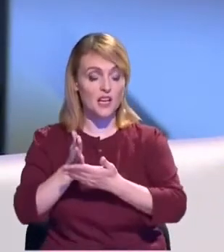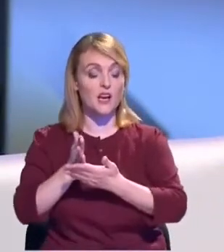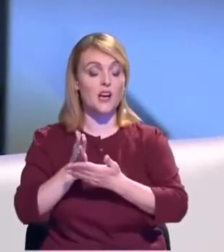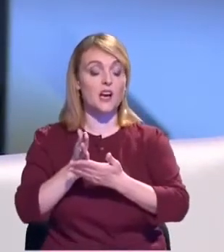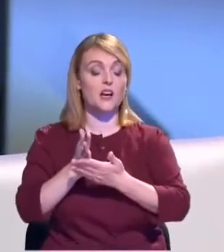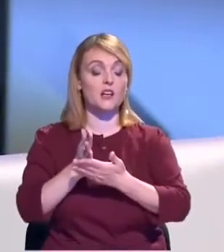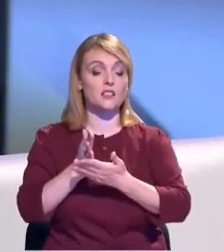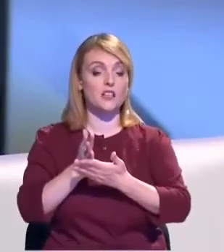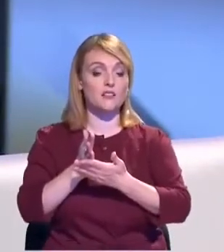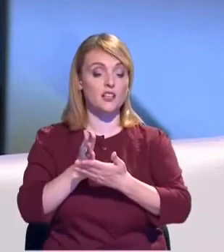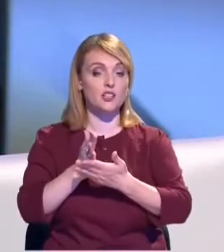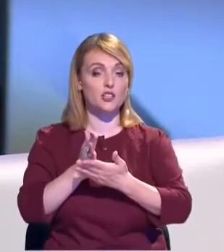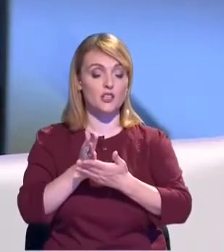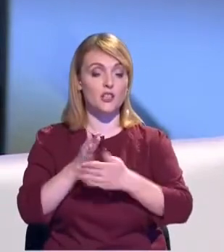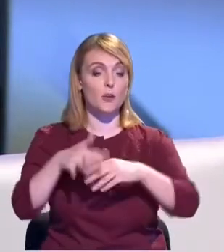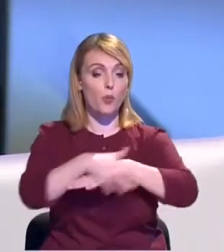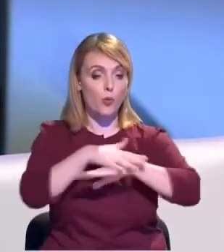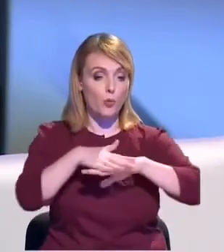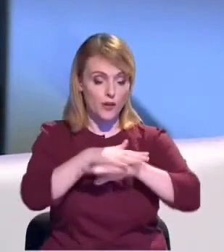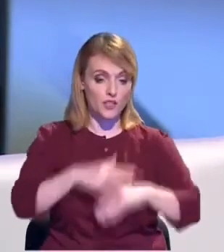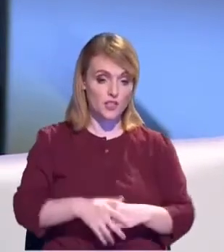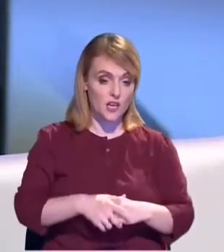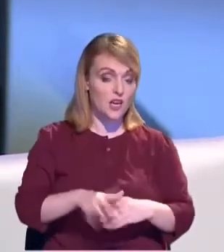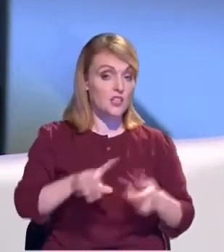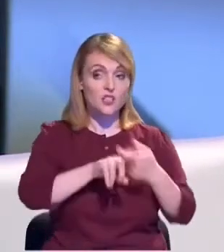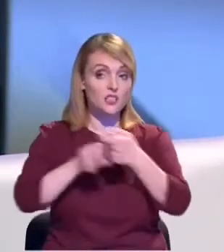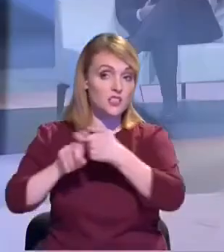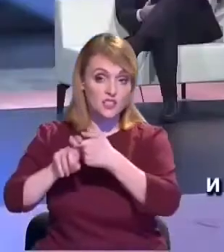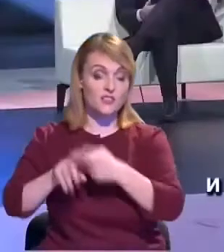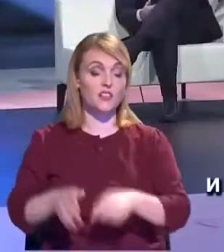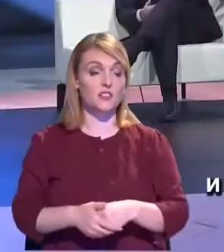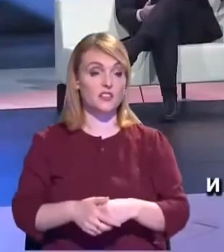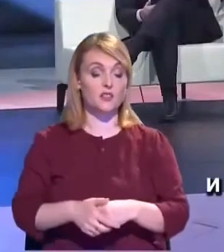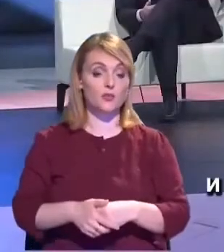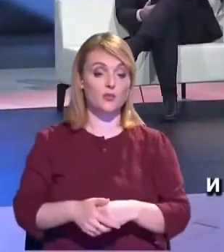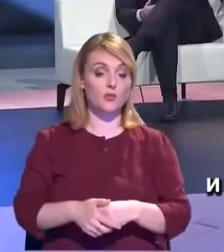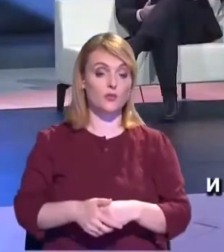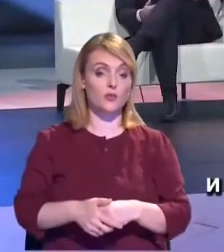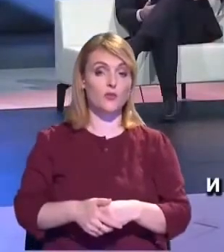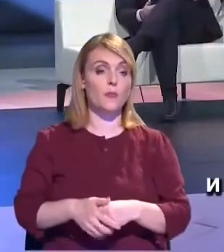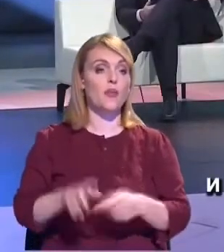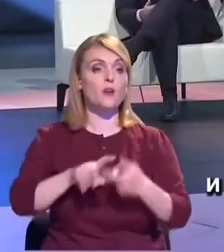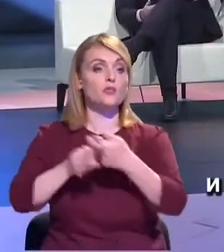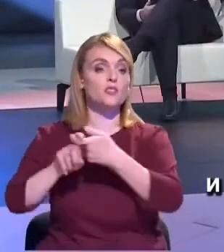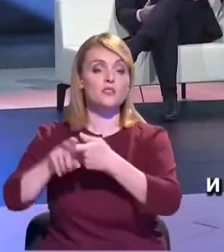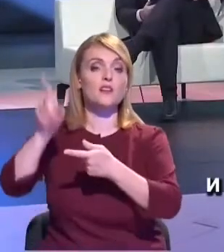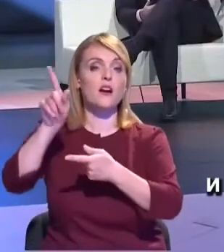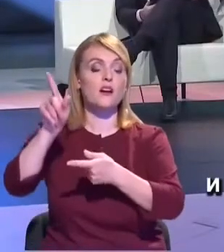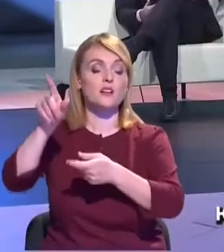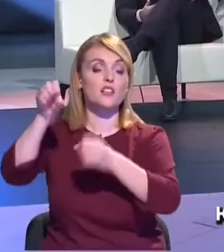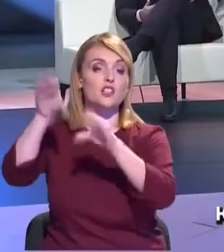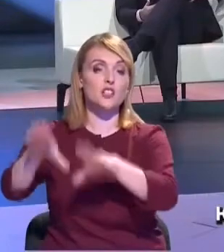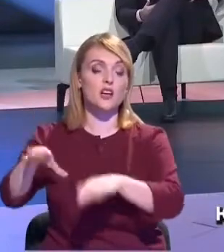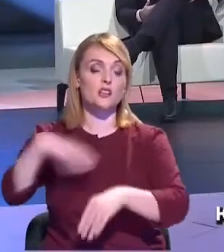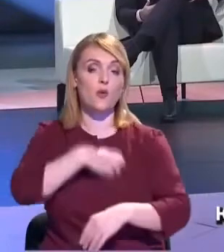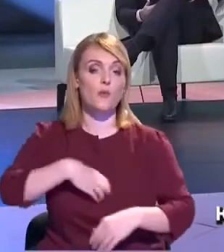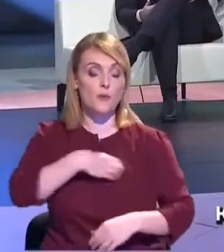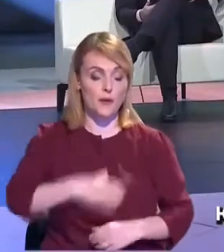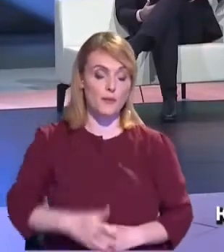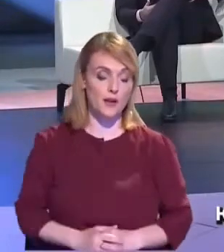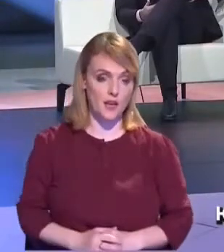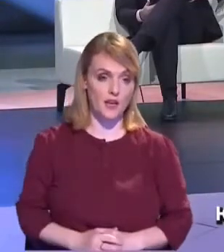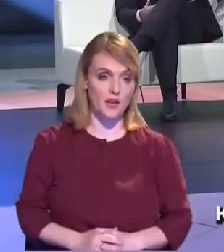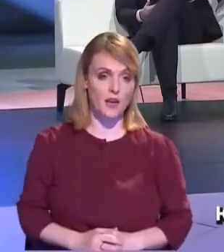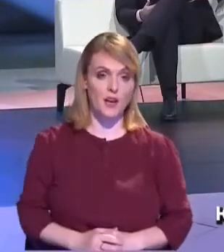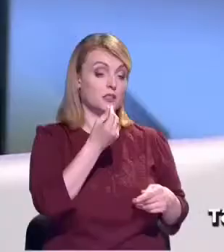alimentare cu apă și de canalizare, în dependență de operator. Nu în dependență de careva regiuni, teritorie, nord, sud, vest sau ies. Aceeași situație